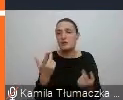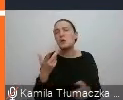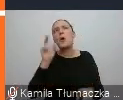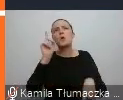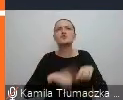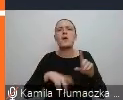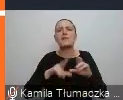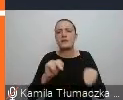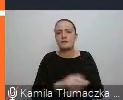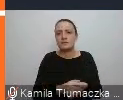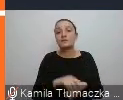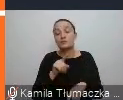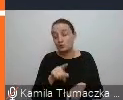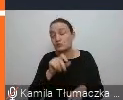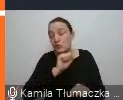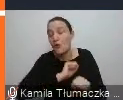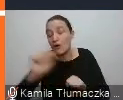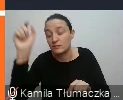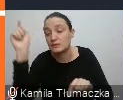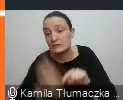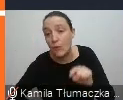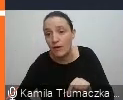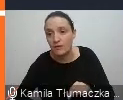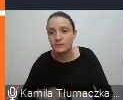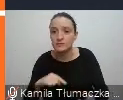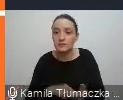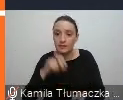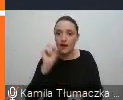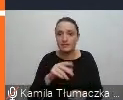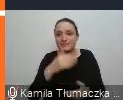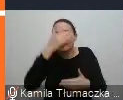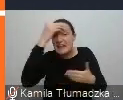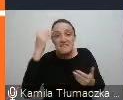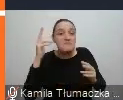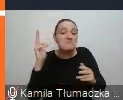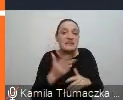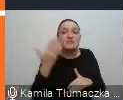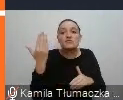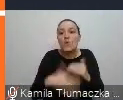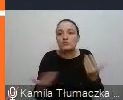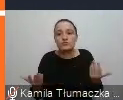złego. Niestety to jest coś złego i nie wiem kiedy to się skończy,